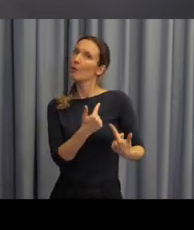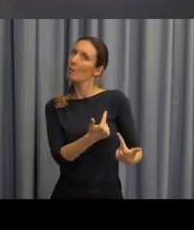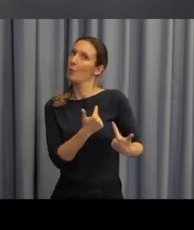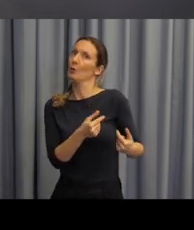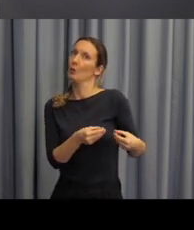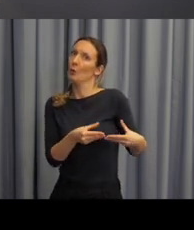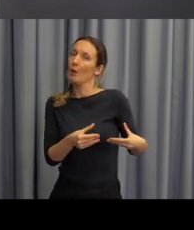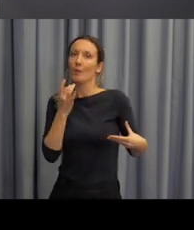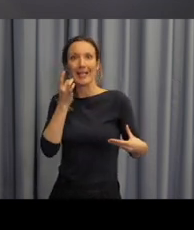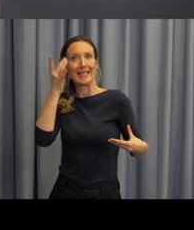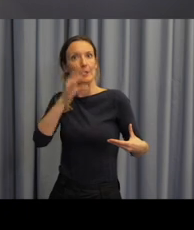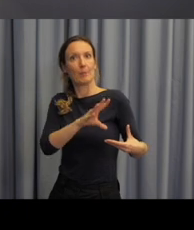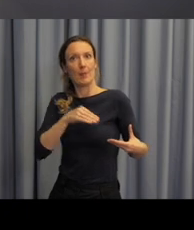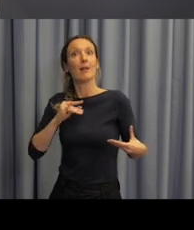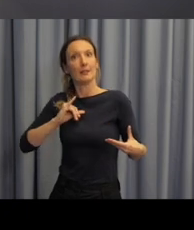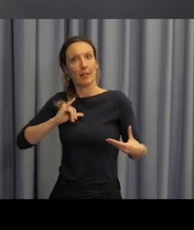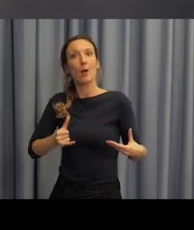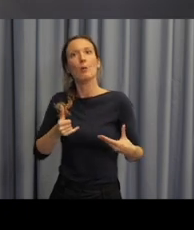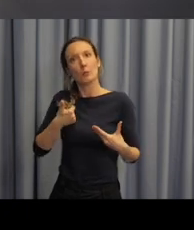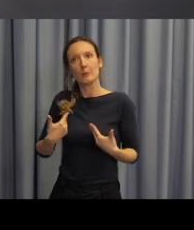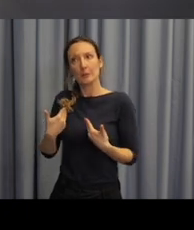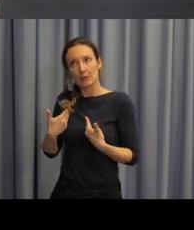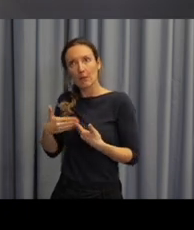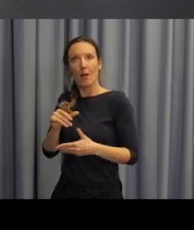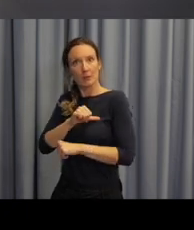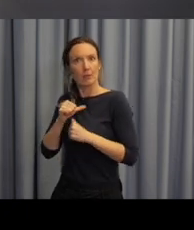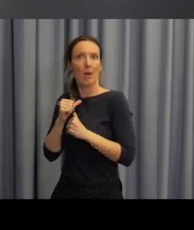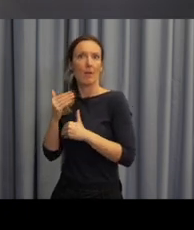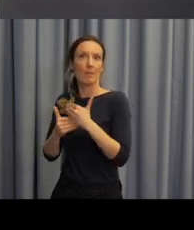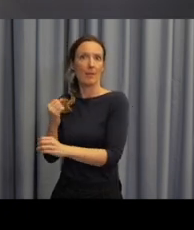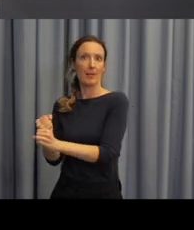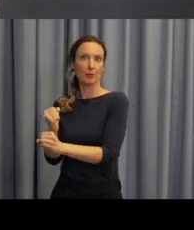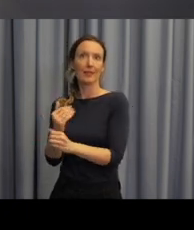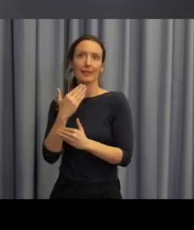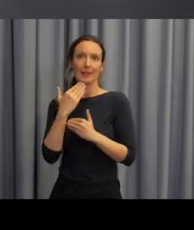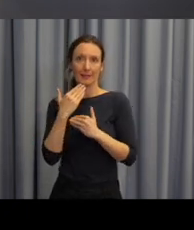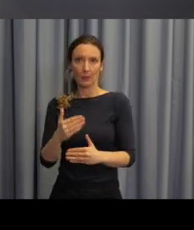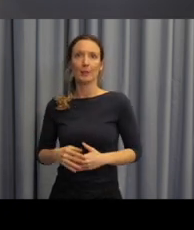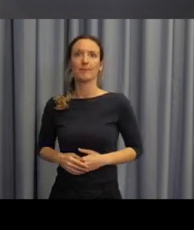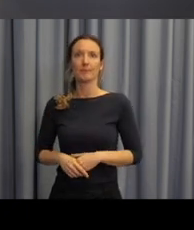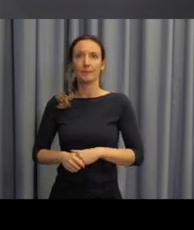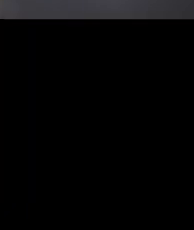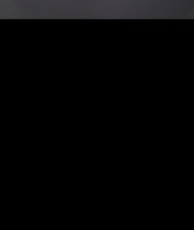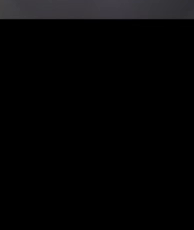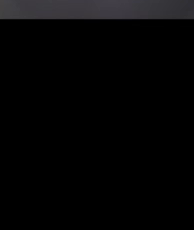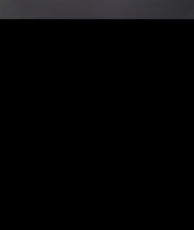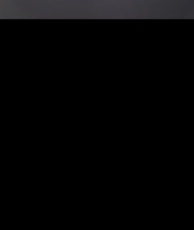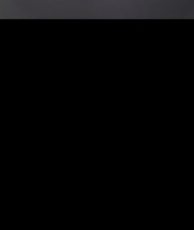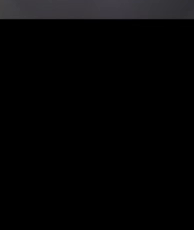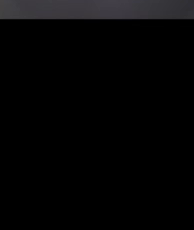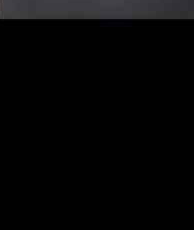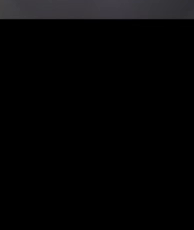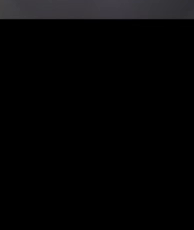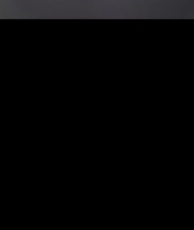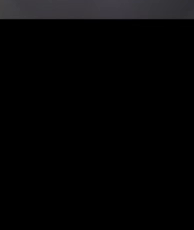podporou a zároveň inspirací. Děkuji. Děkuji velmi, paní Hudákové,